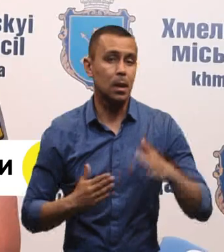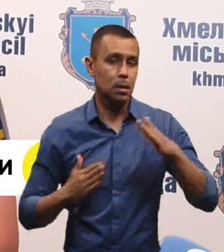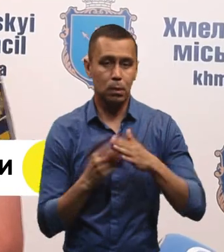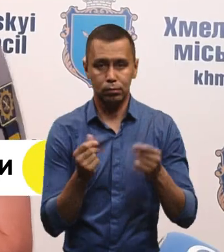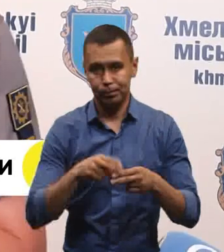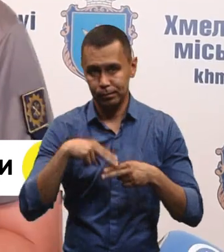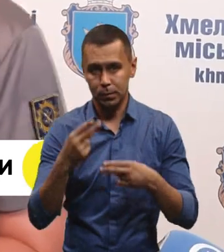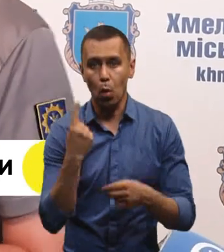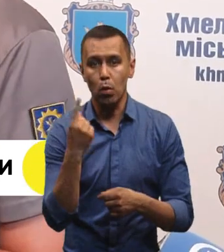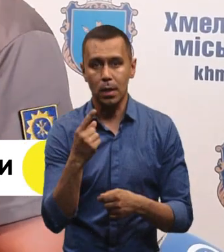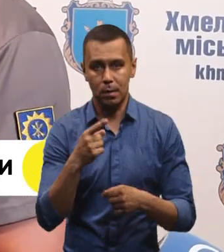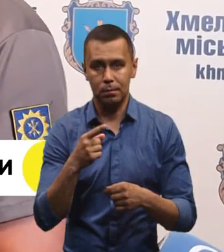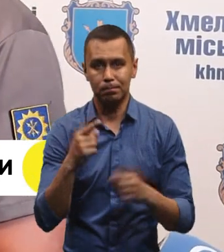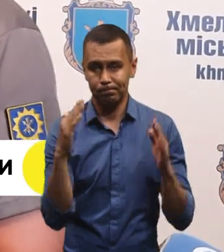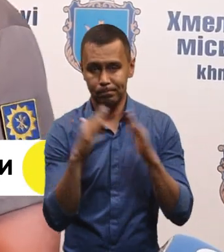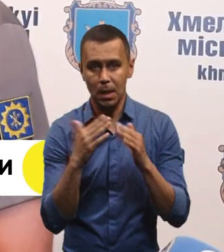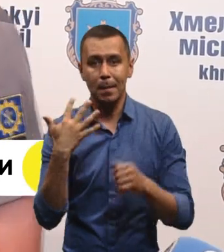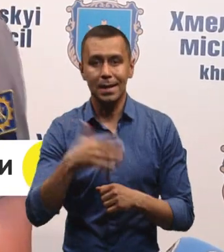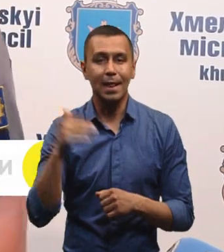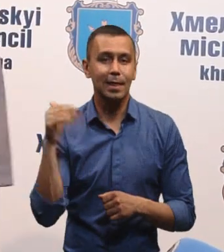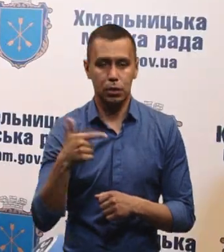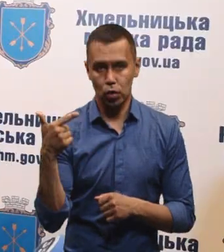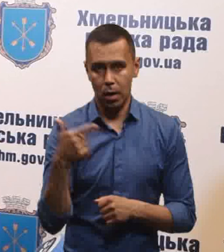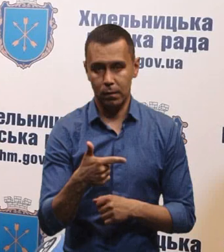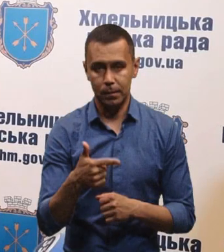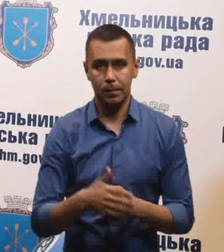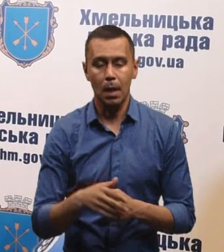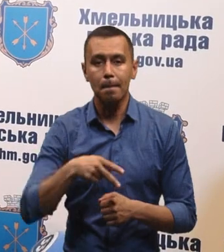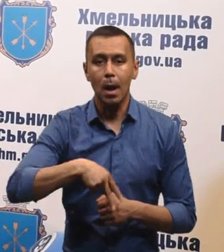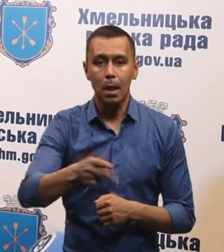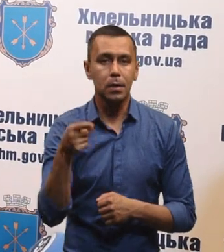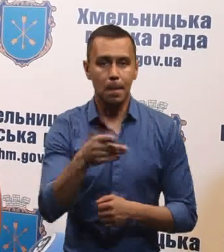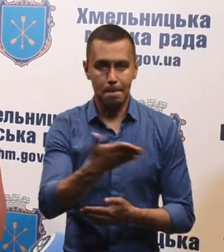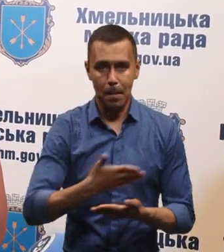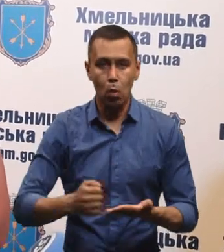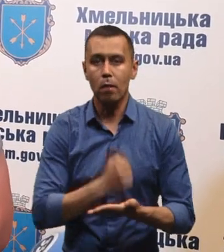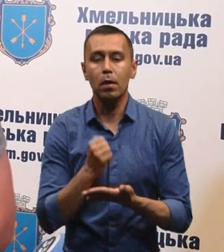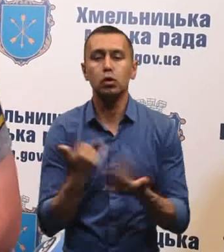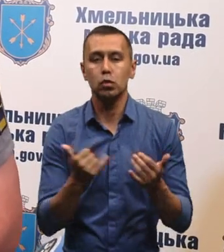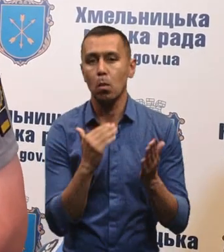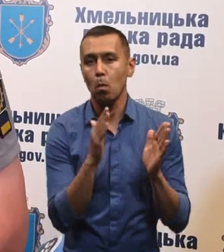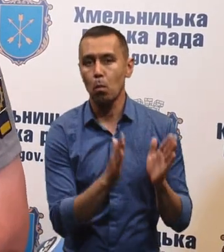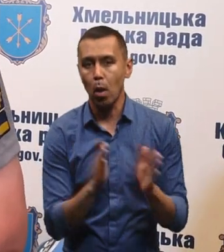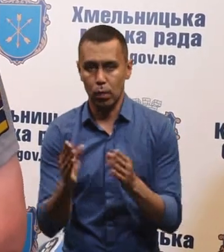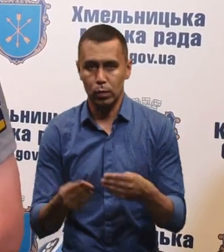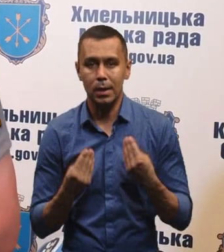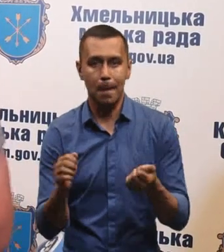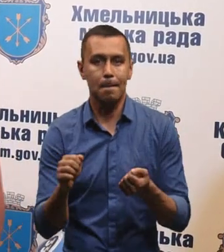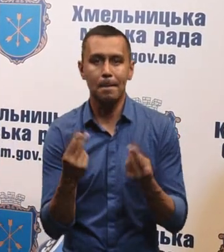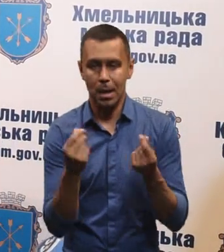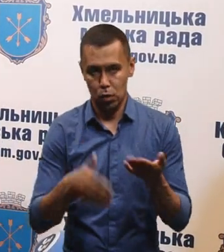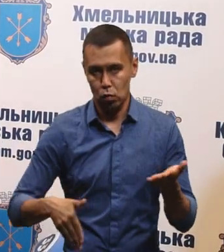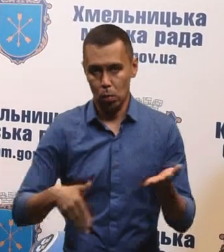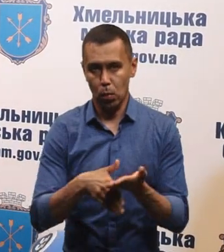сума відшкодування на одне господарство – 50 тисяч гривень. Паралельно з тим ми ухвалили сьогодні порядок надання матеріальної